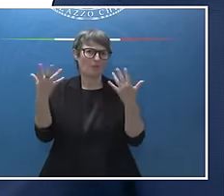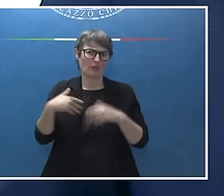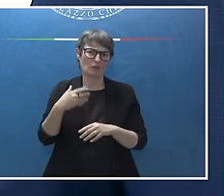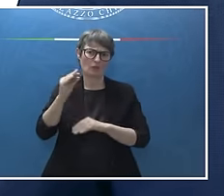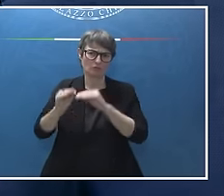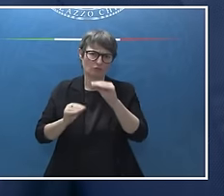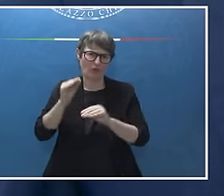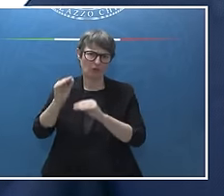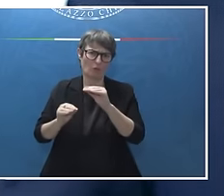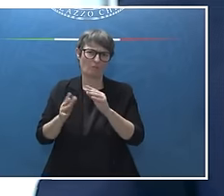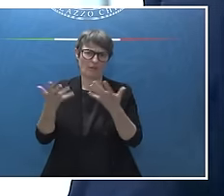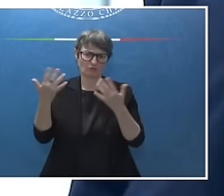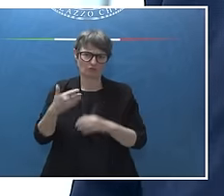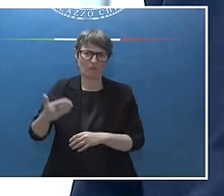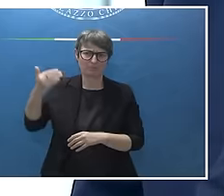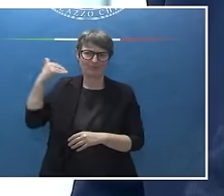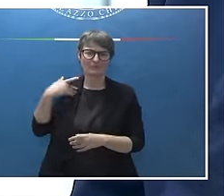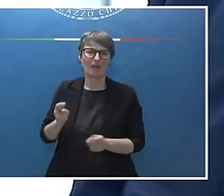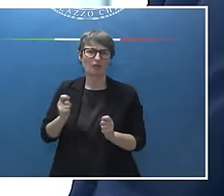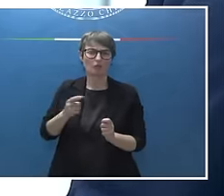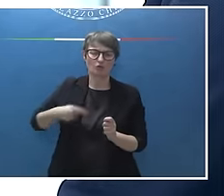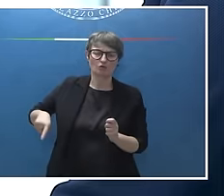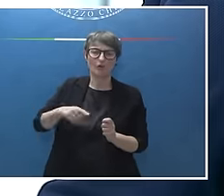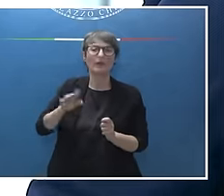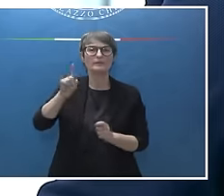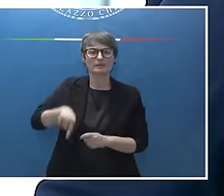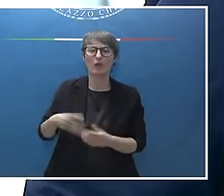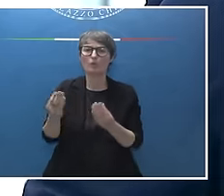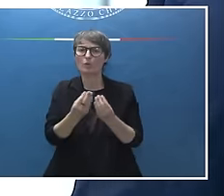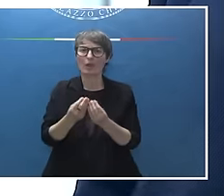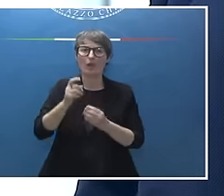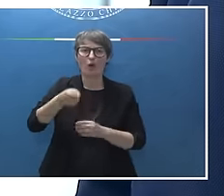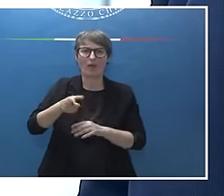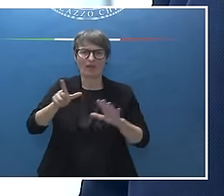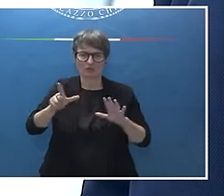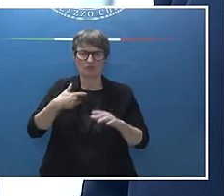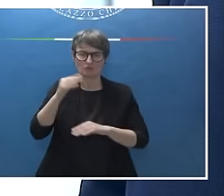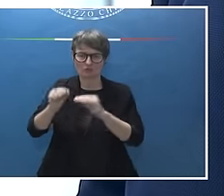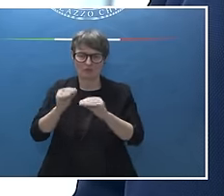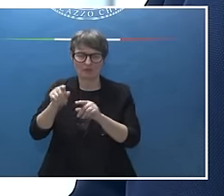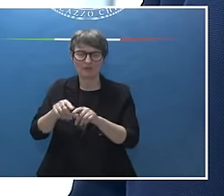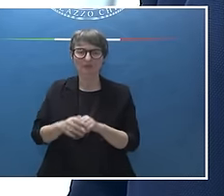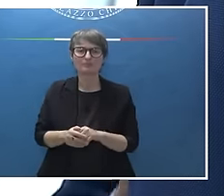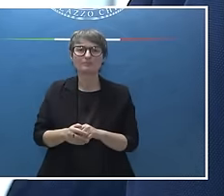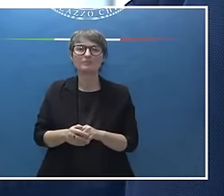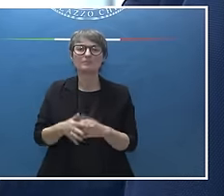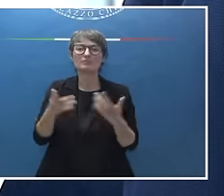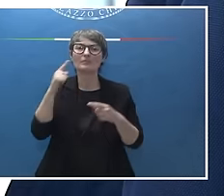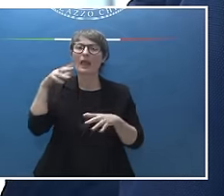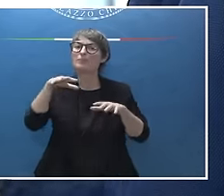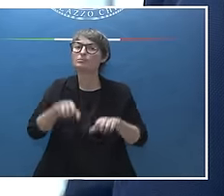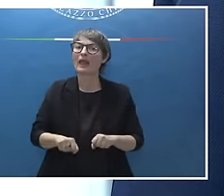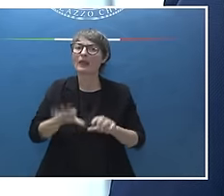in passato da colleghi del G7. Quindi il suo impegno contenuto nella dichiarazione finale del